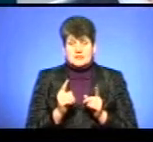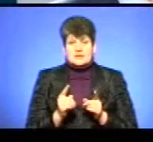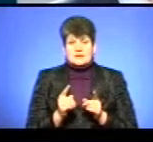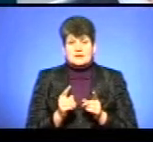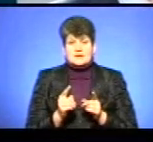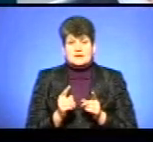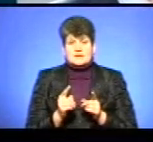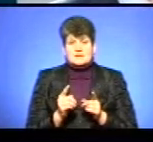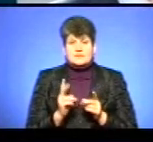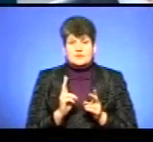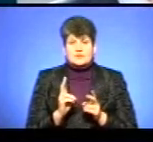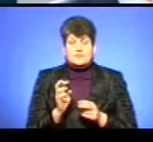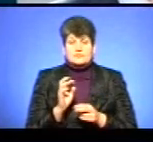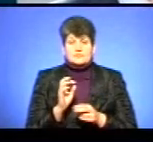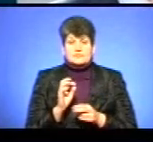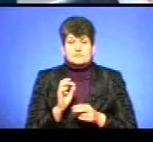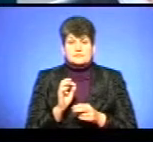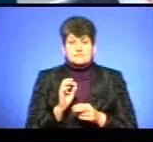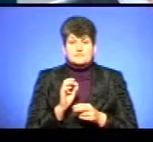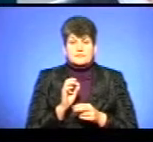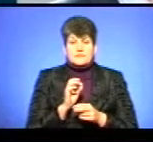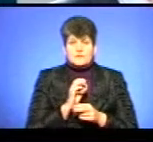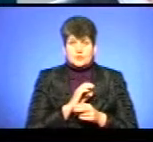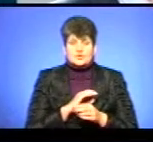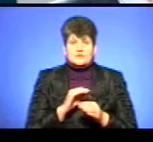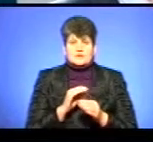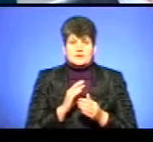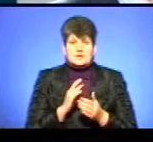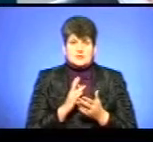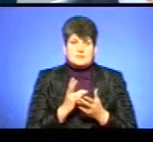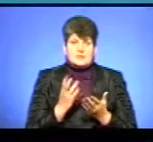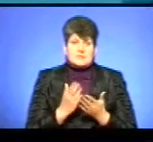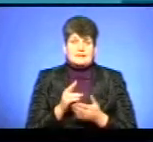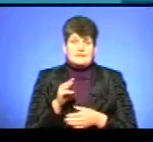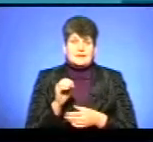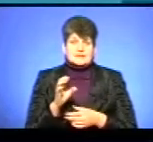повинні мати, для того, щоб мати ці тезь мужки.